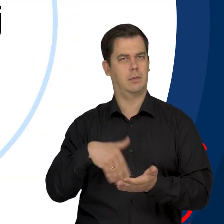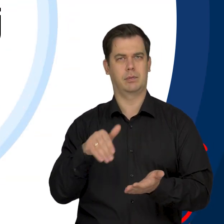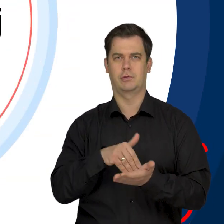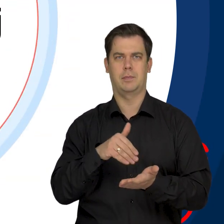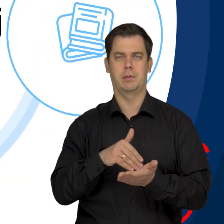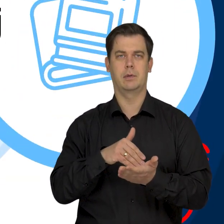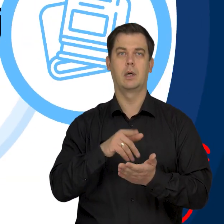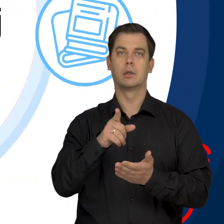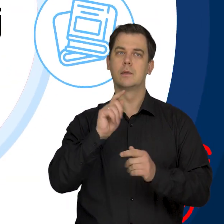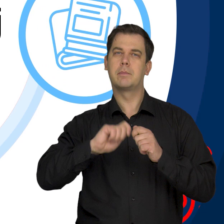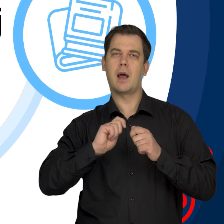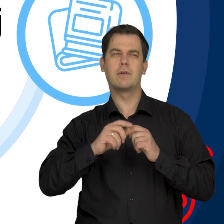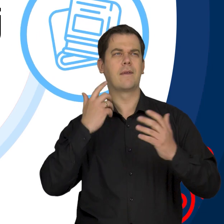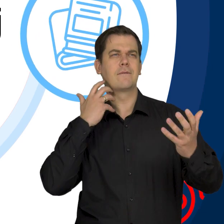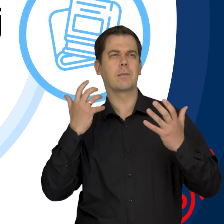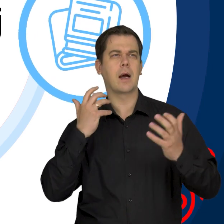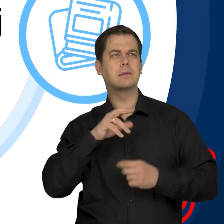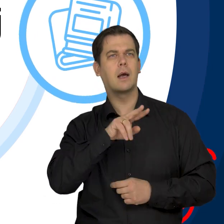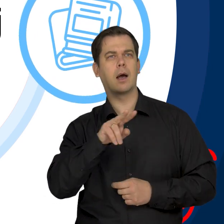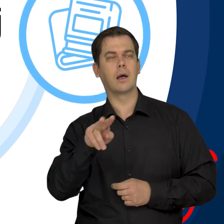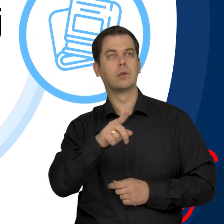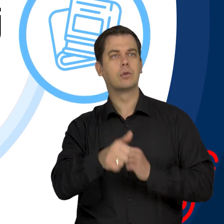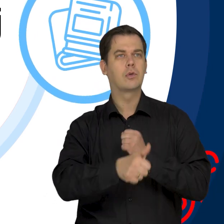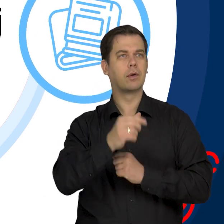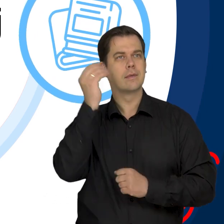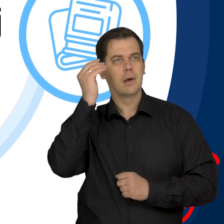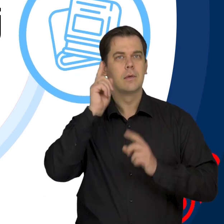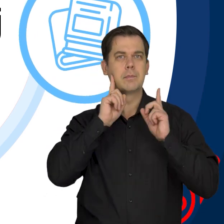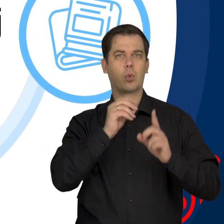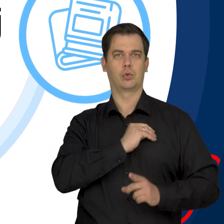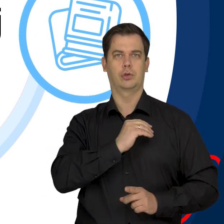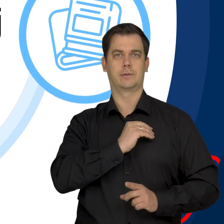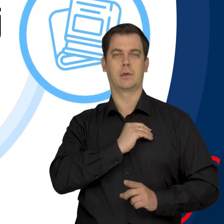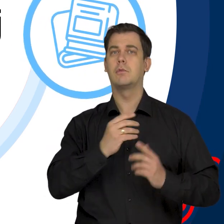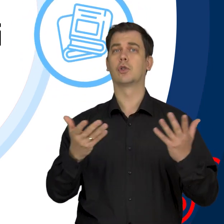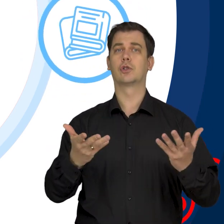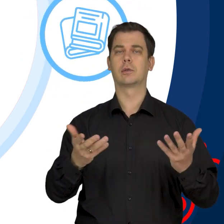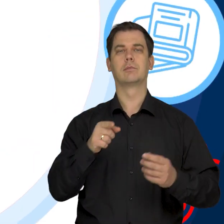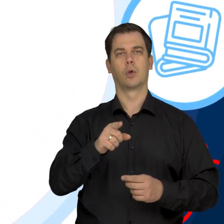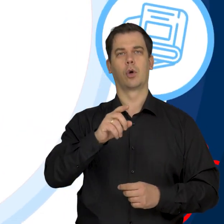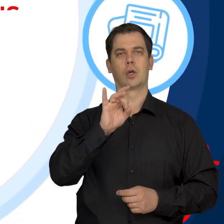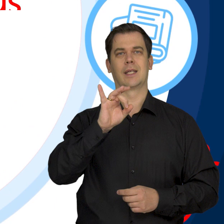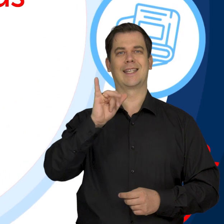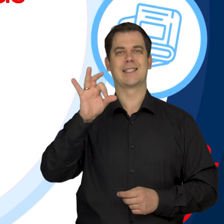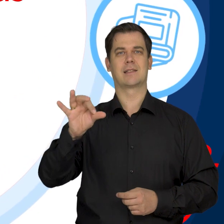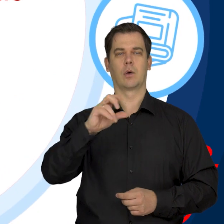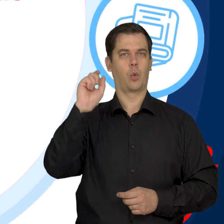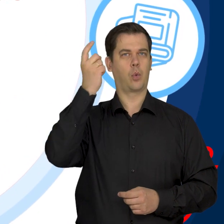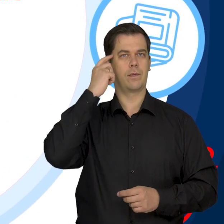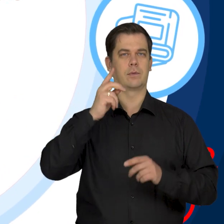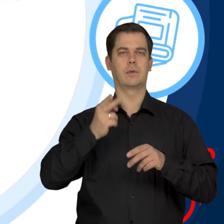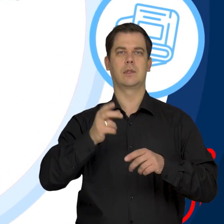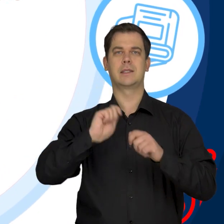Korzystaj ze sprawdzonych źródeł wiedzy opartej na dowodach naukowych. Znajdziesz ją na stronach Głównego Inspektoratu